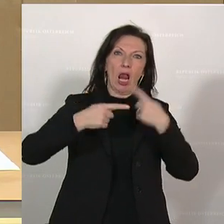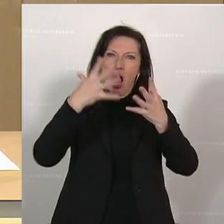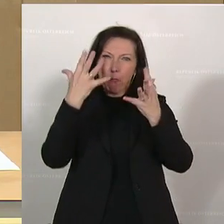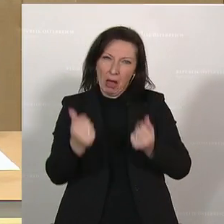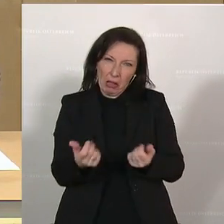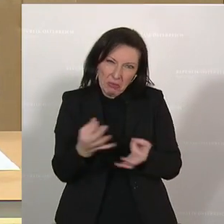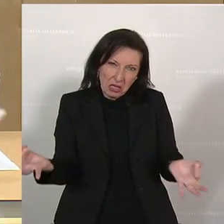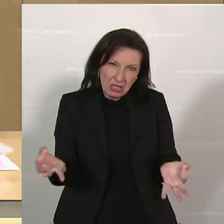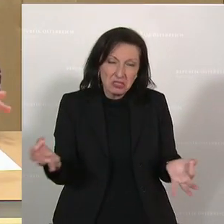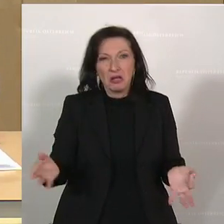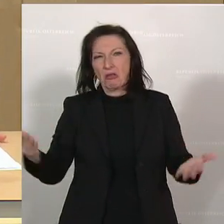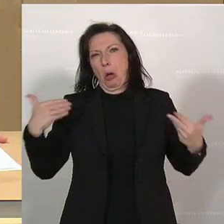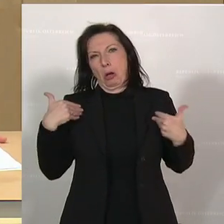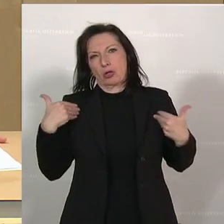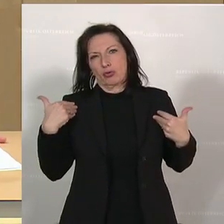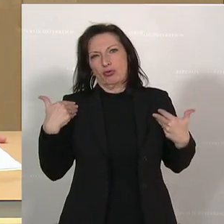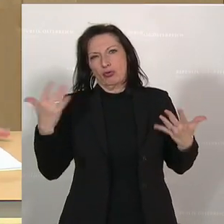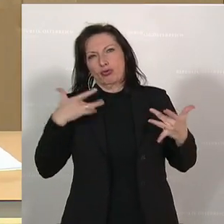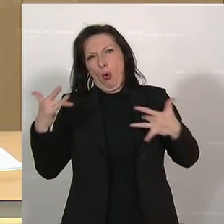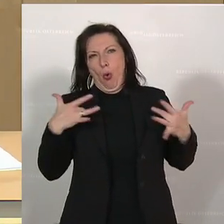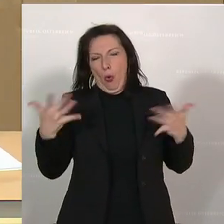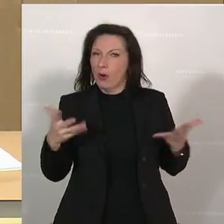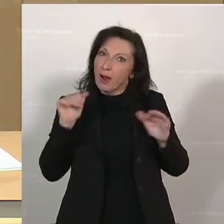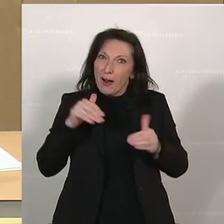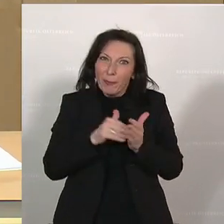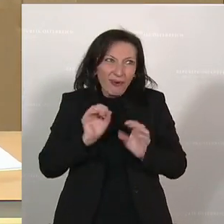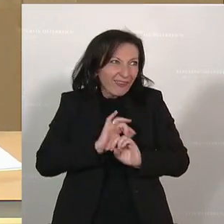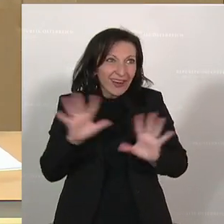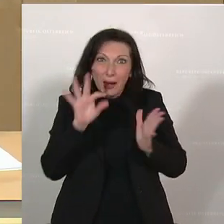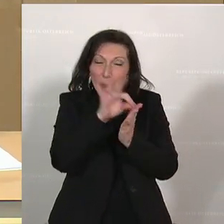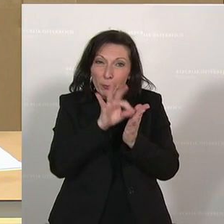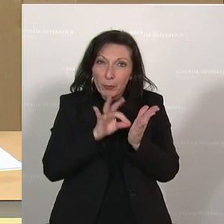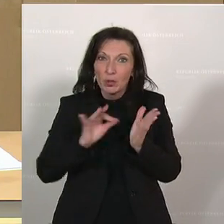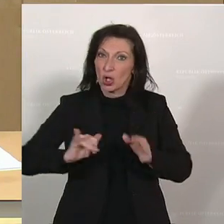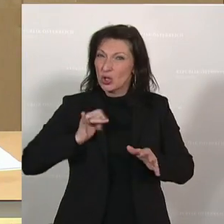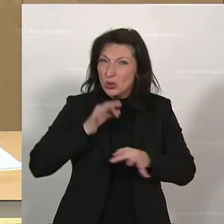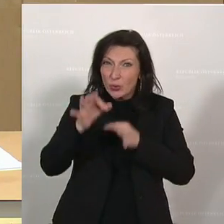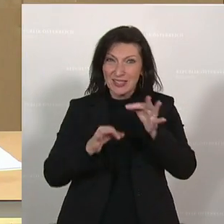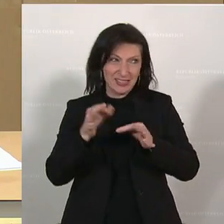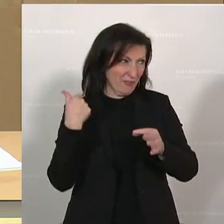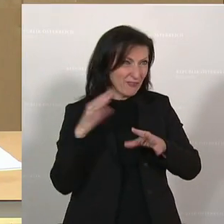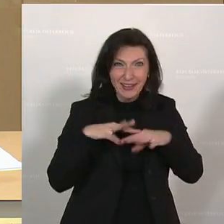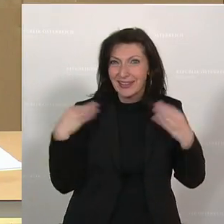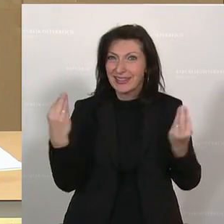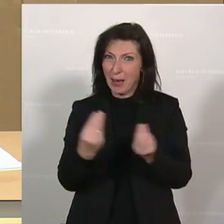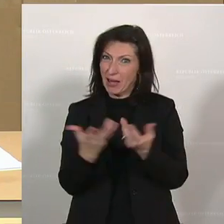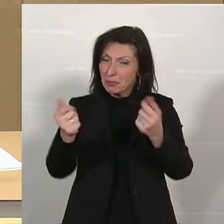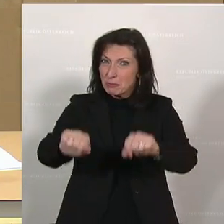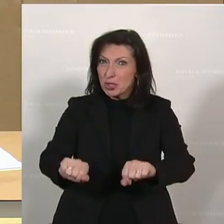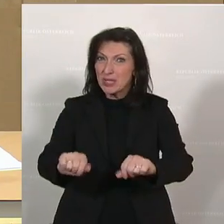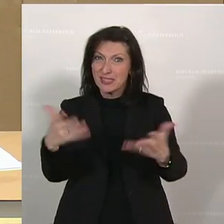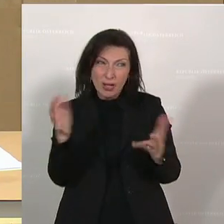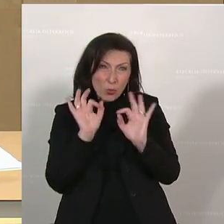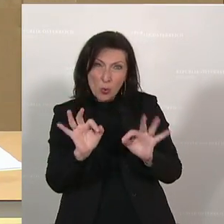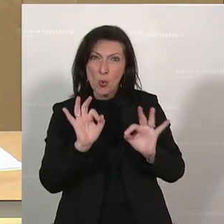rauskommt. Ein Showprojekt. Wir brauchen wirklich Konkretes. Die Jugendstrategie haben wir gemeinsam beschlossen. Ein guter Punkt. Sie muss aber mit Leben